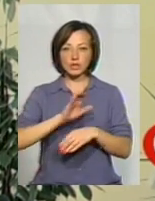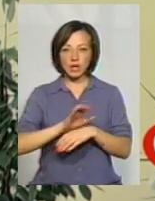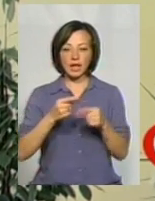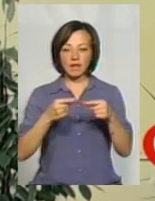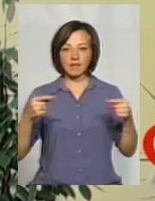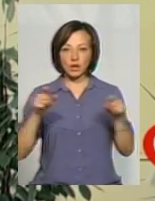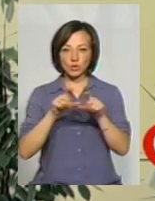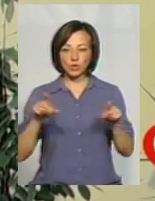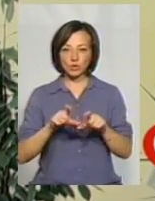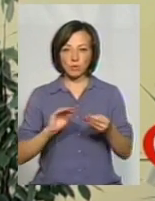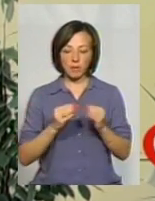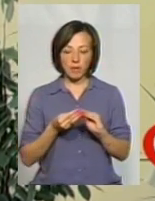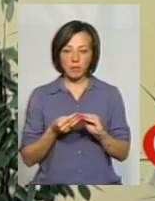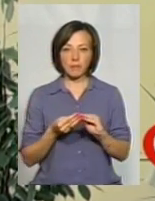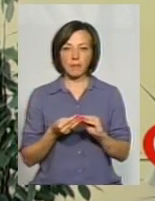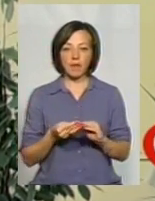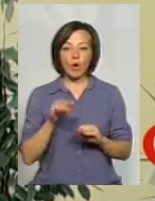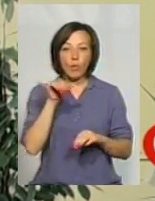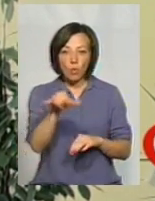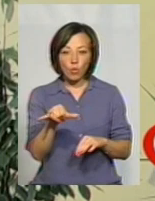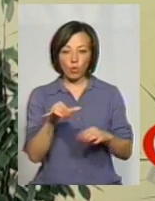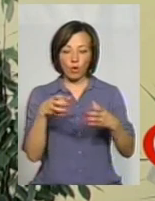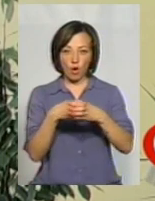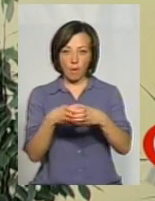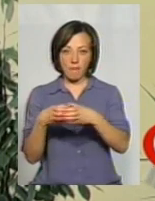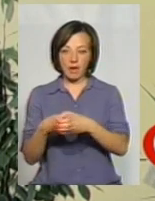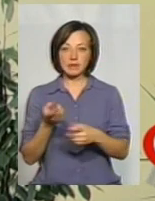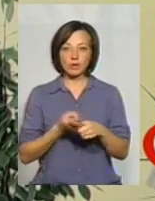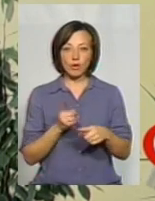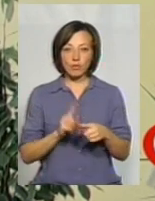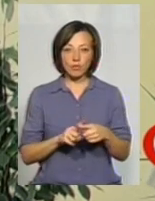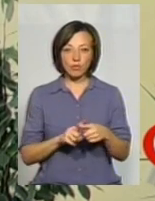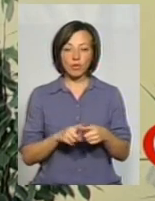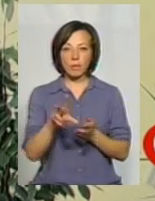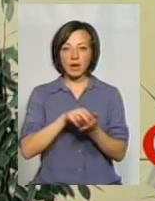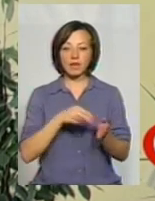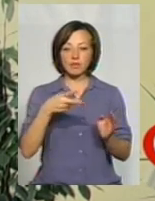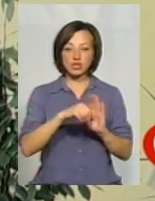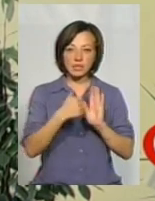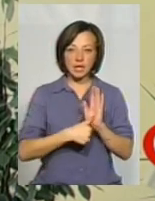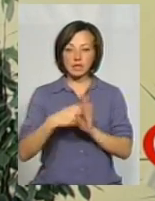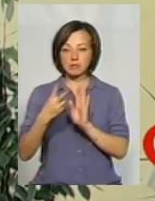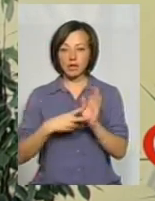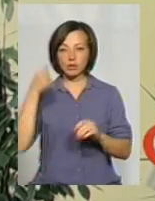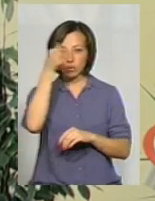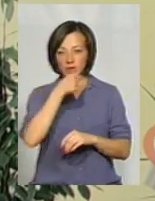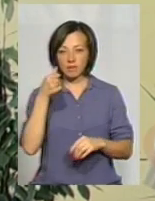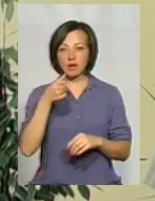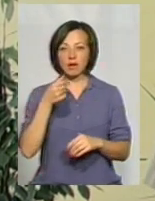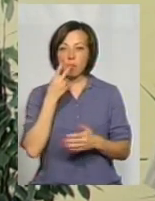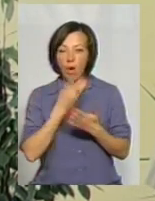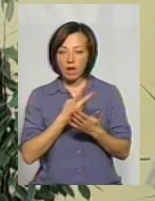інфраструктурними проблемами в громадах. І тому, переклад 2016-2017 років говорив про те, що